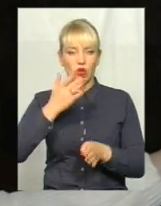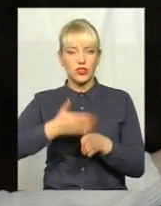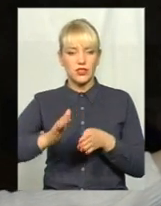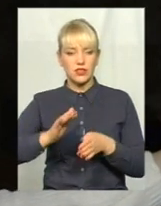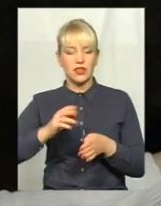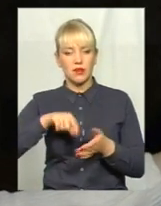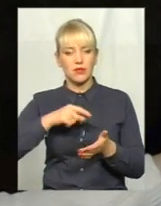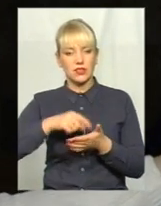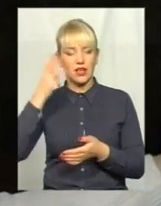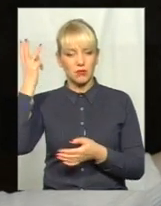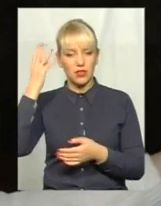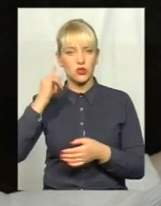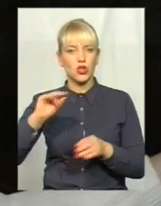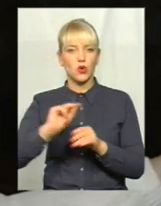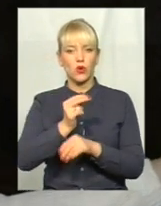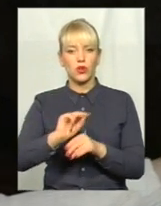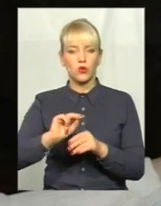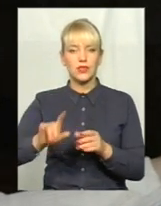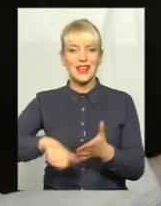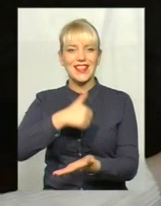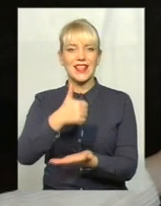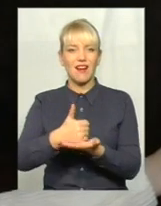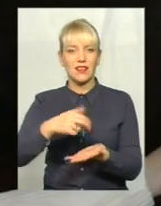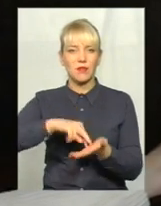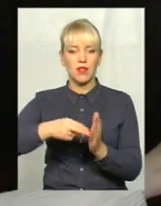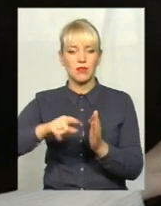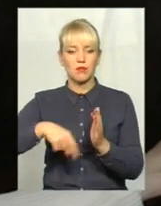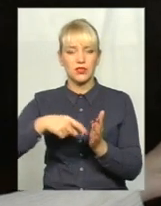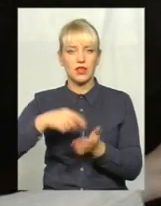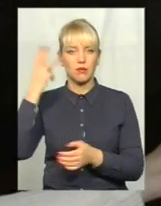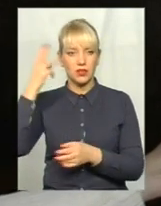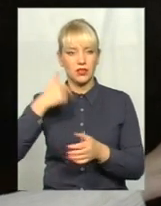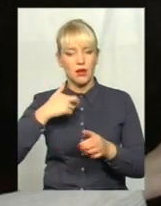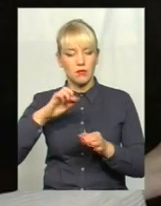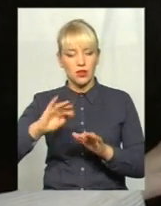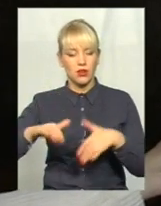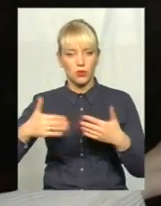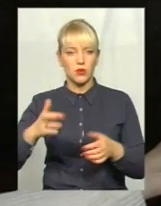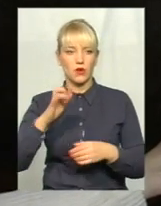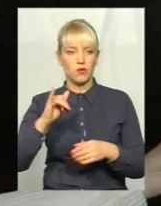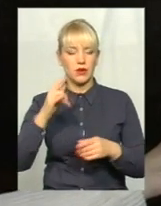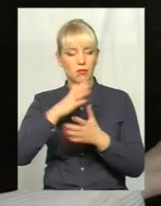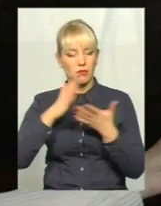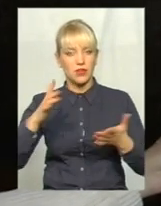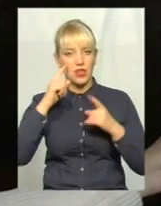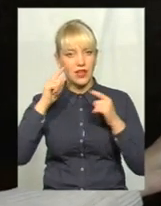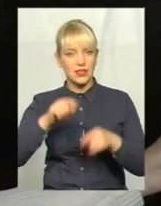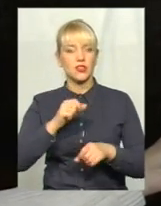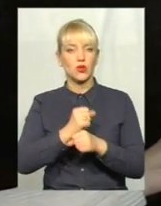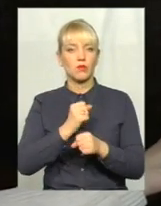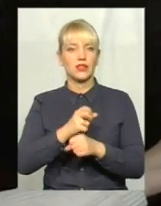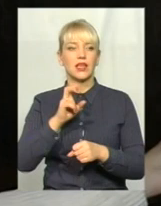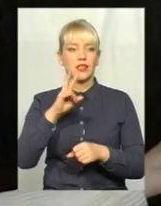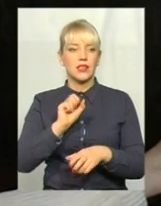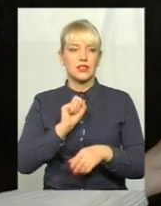генеральний план міста Хмельницького. Я би рекомендував більший акцент зробити на завданні